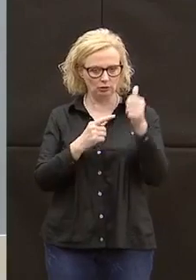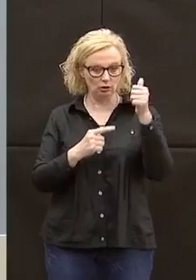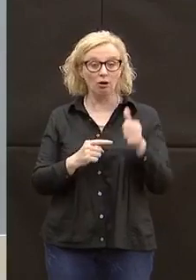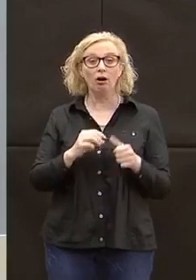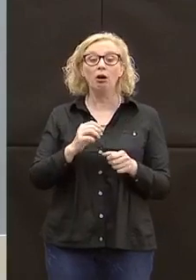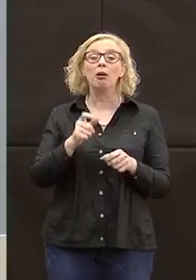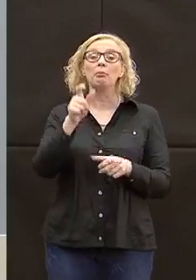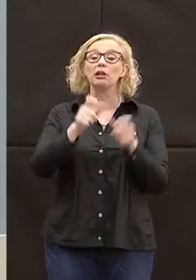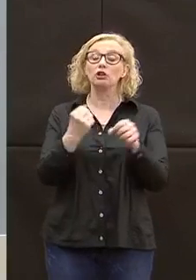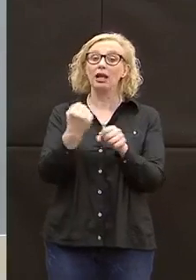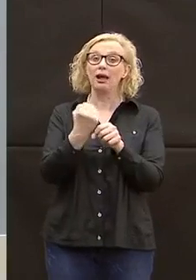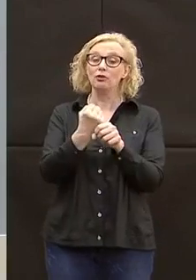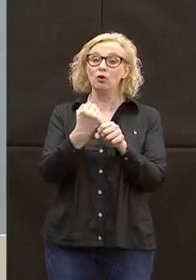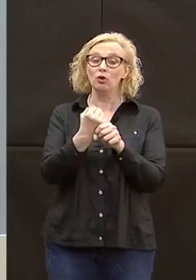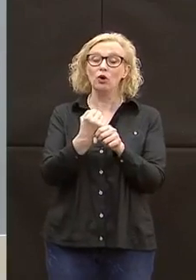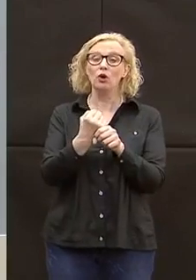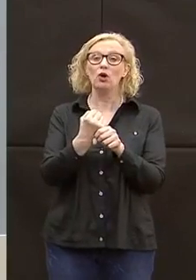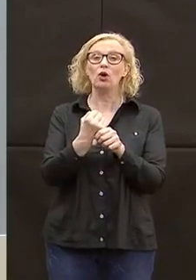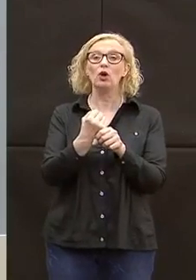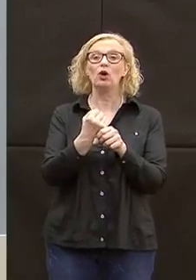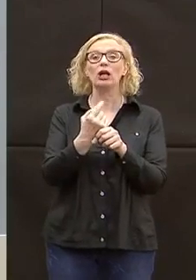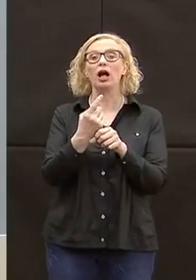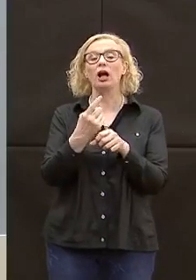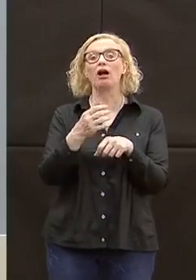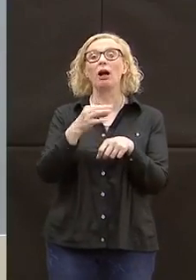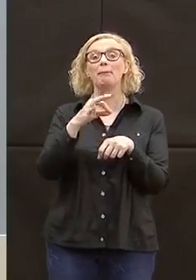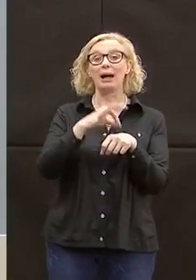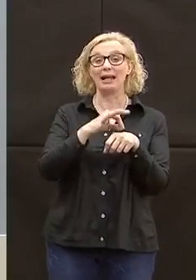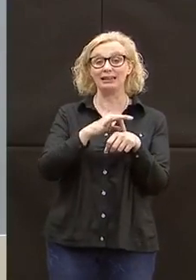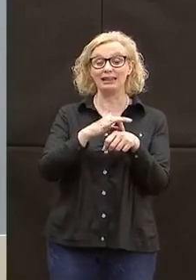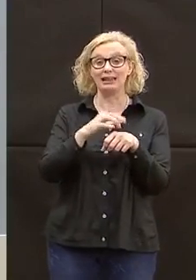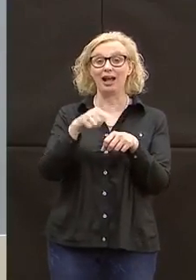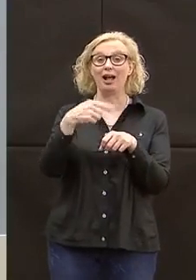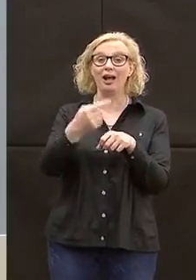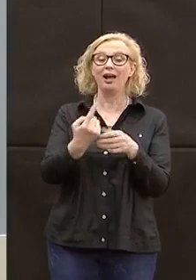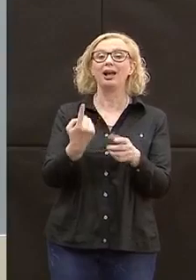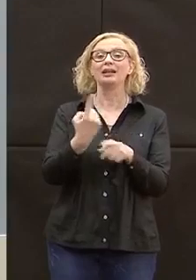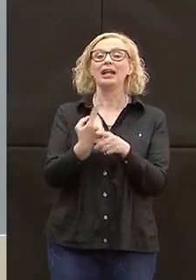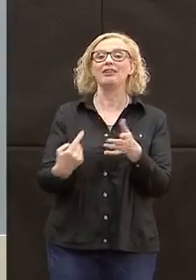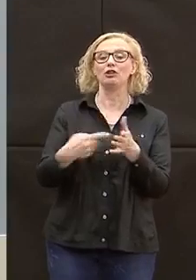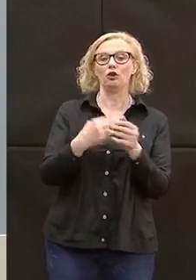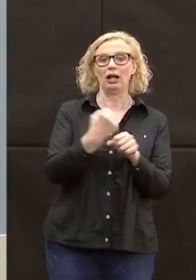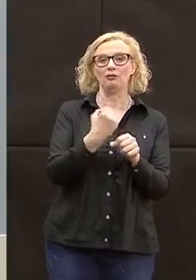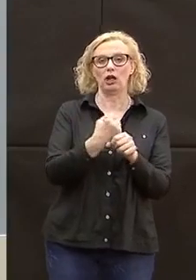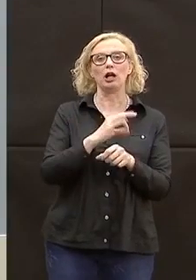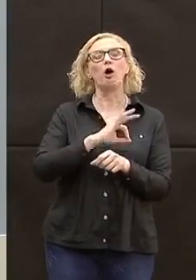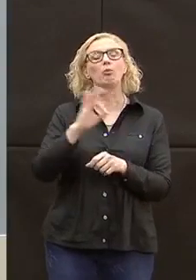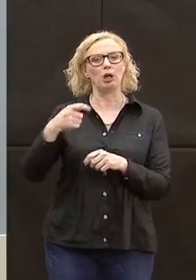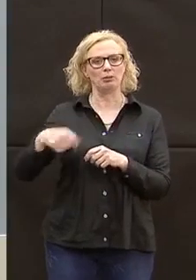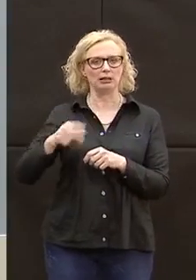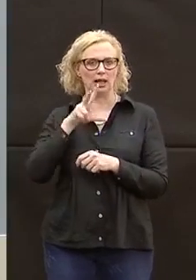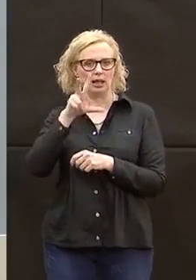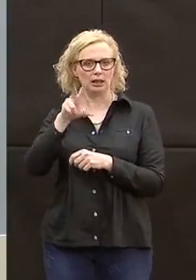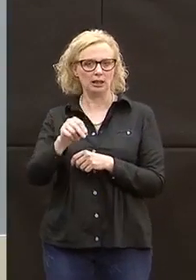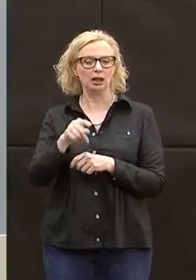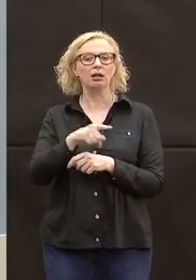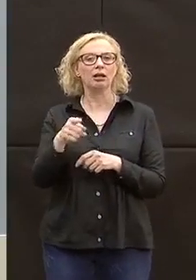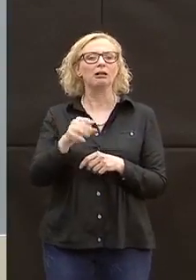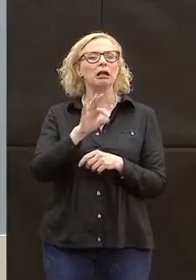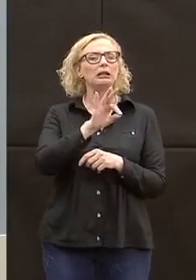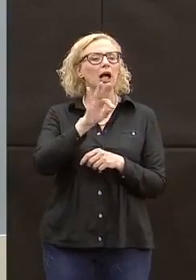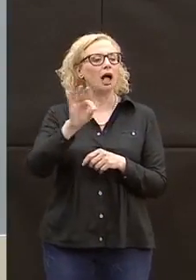tutti gli operatori che dopo malattia devono rientrare al lavoro o comunque anche, come ha detto il Presidente, tutti i tamponi che adesso